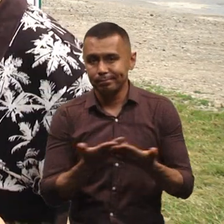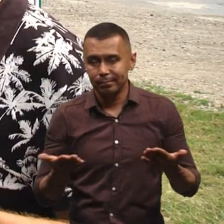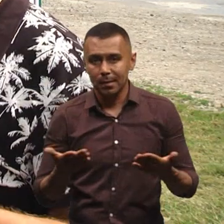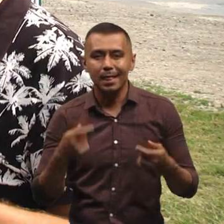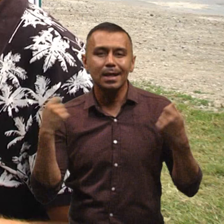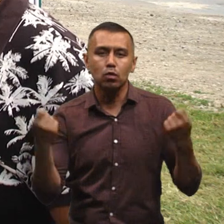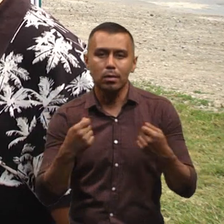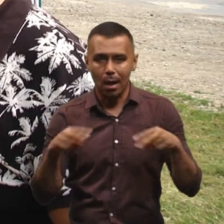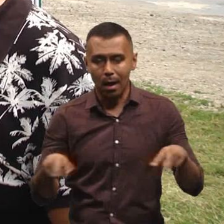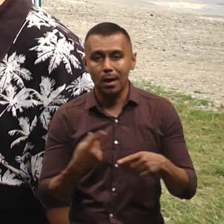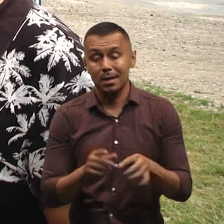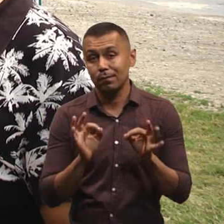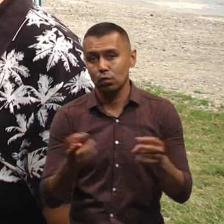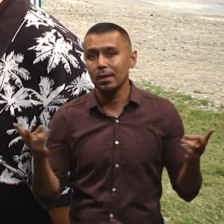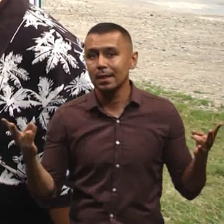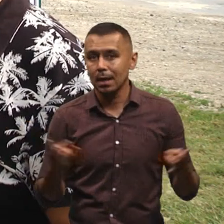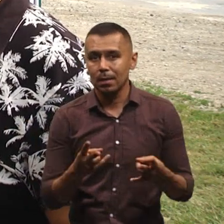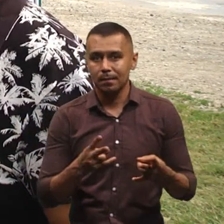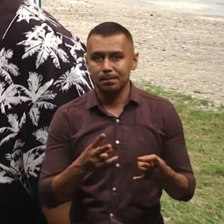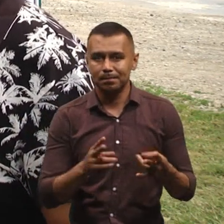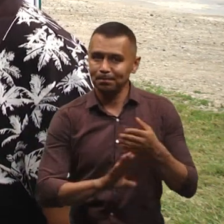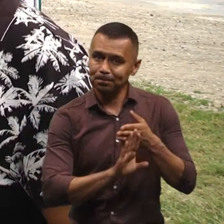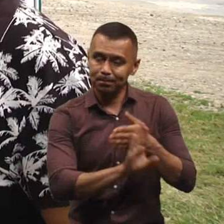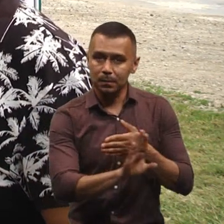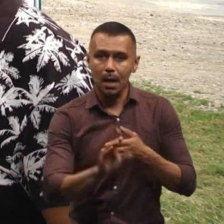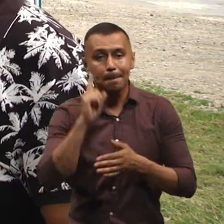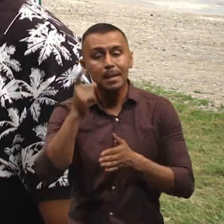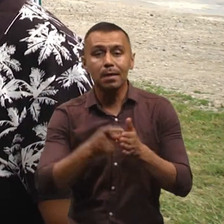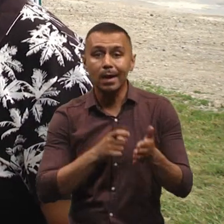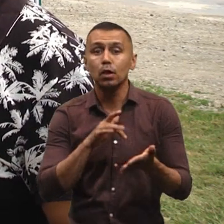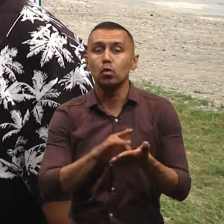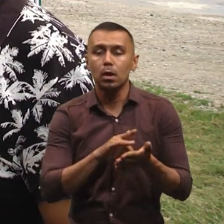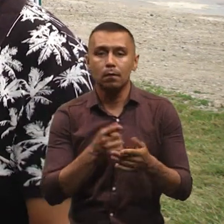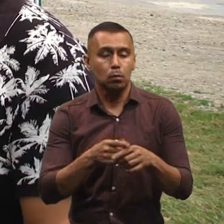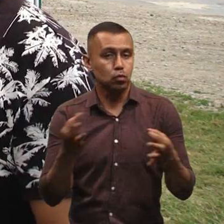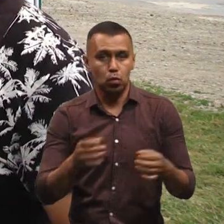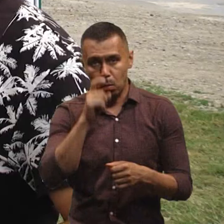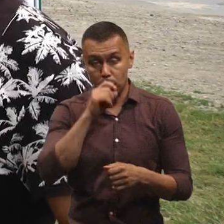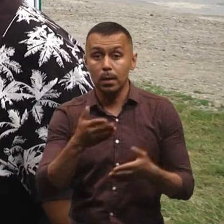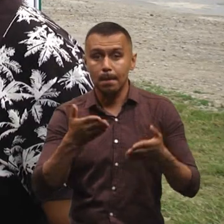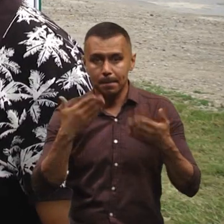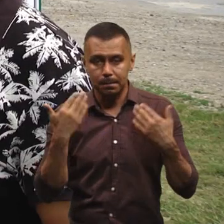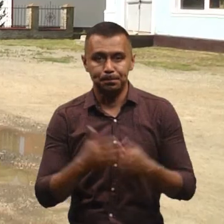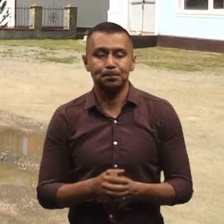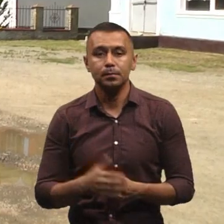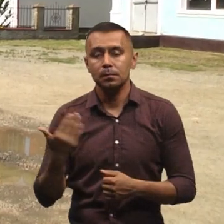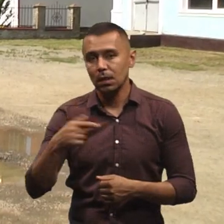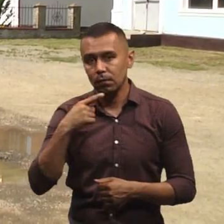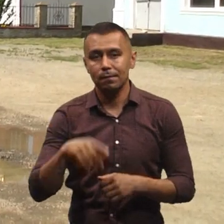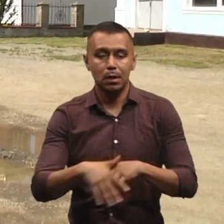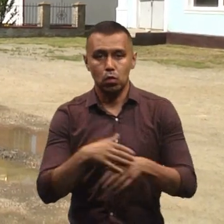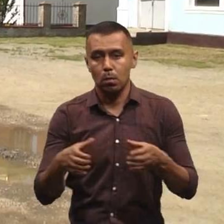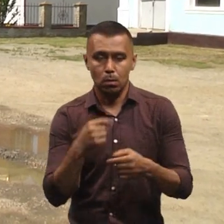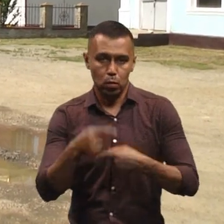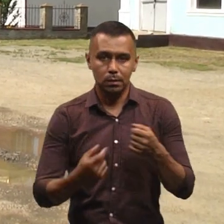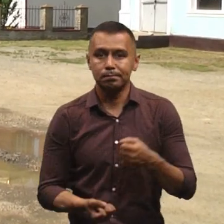дискотєк. Оце, звісно, треба відсторонити. Але пізнавальний туризм, в цьому нічого поганого не має. Сергій Толстіхін каже, в тергромаді